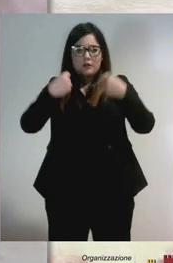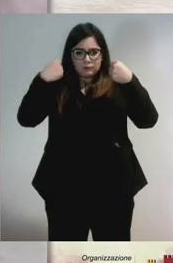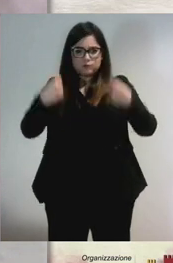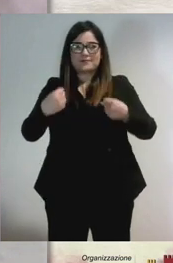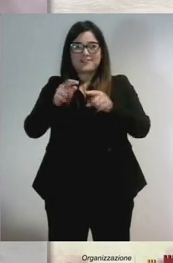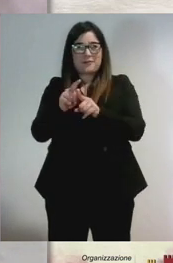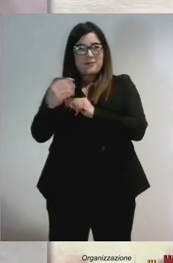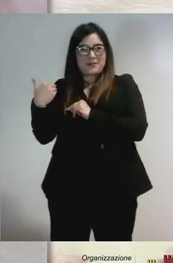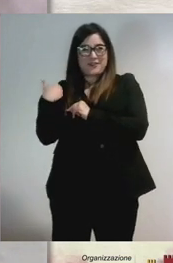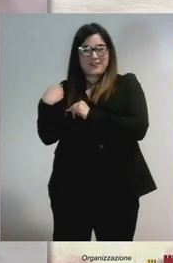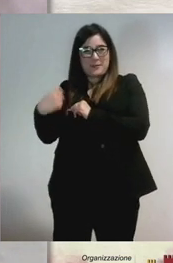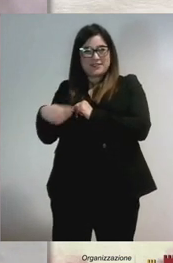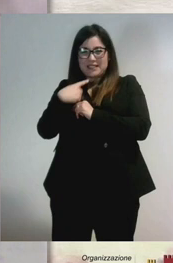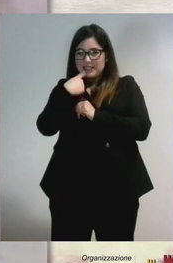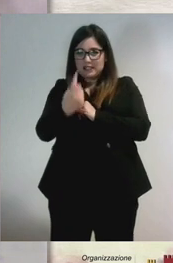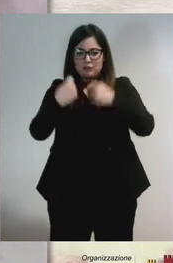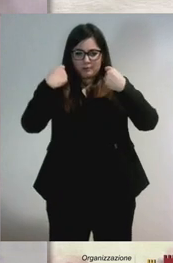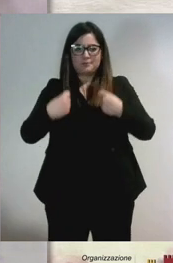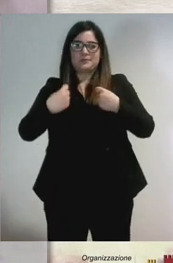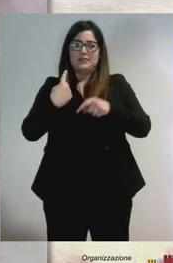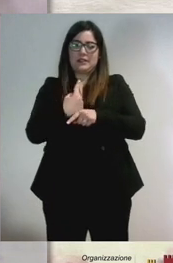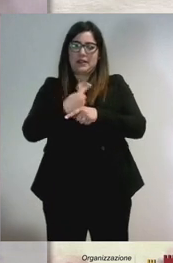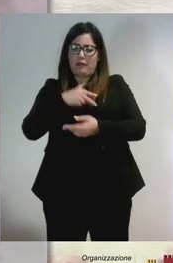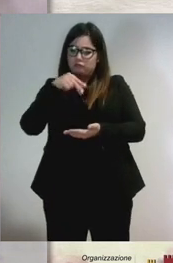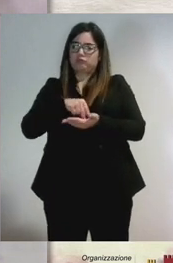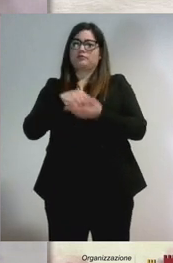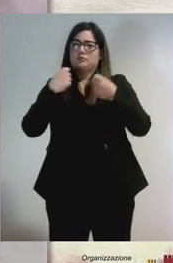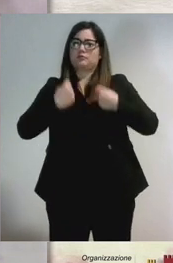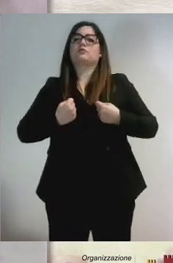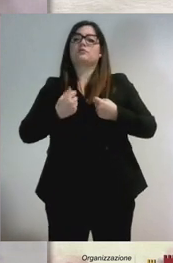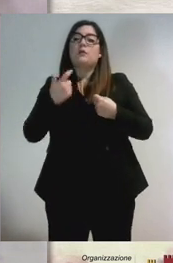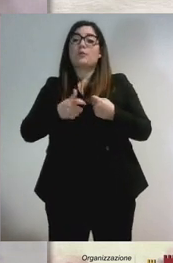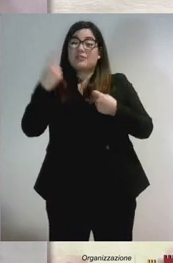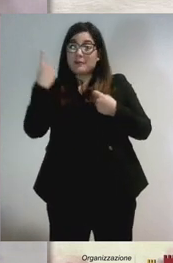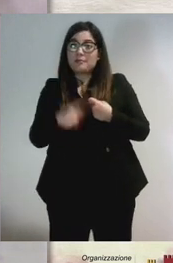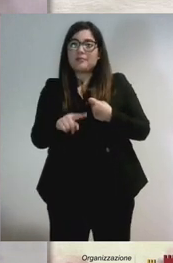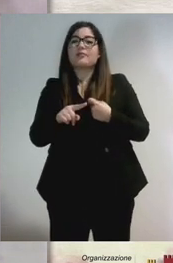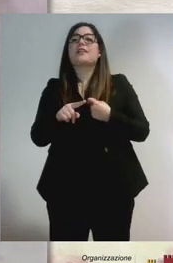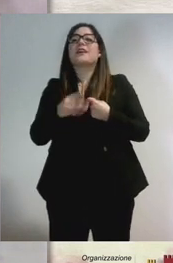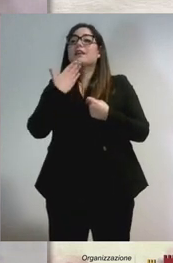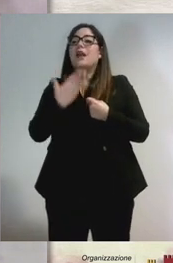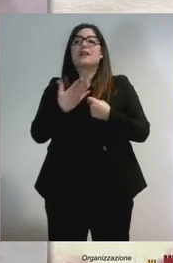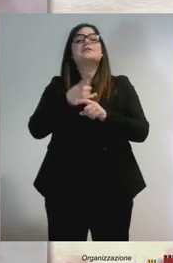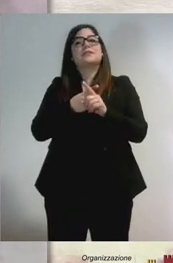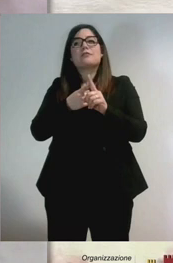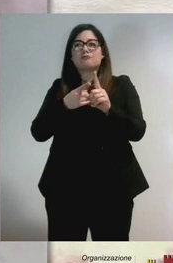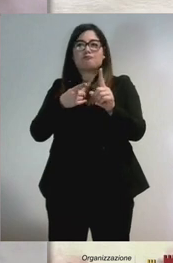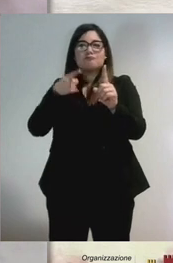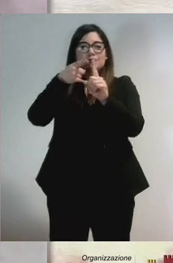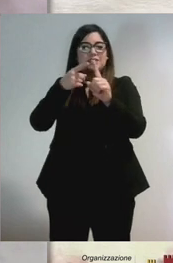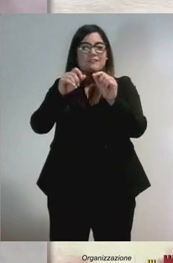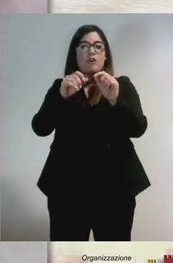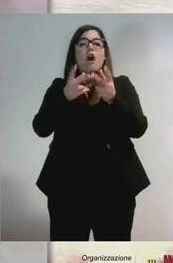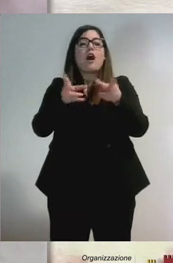dal vostro Presidente, perché questa è la strada per poter poi fare le riforme. Altrimenti continuiamo a